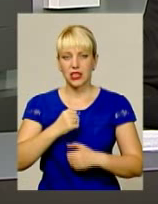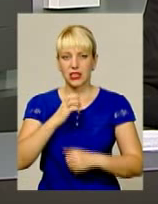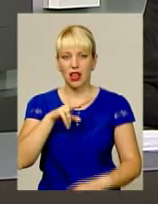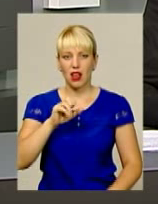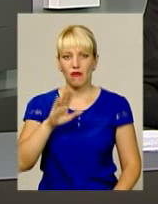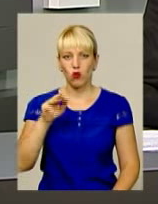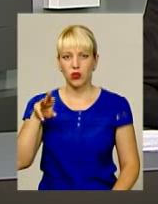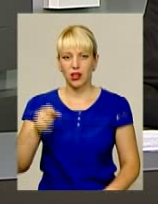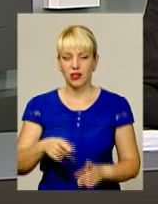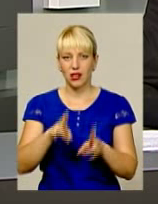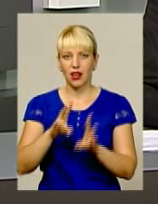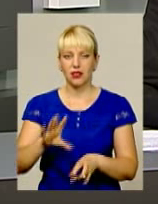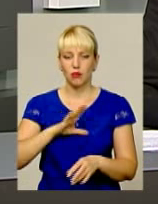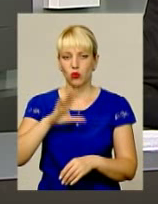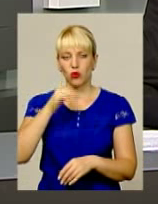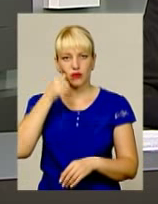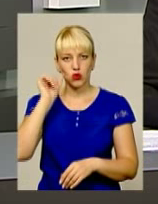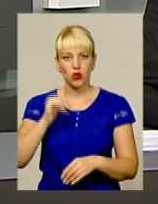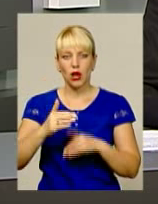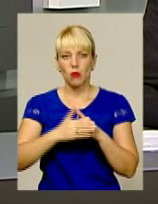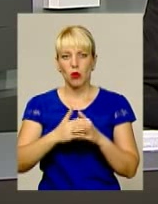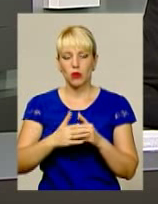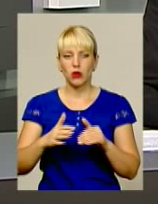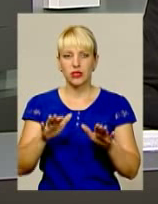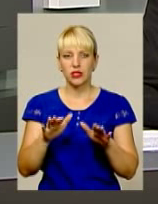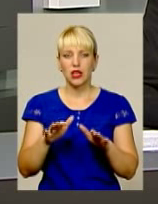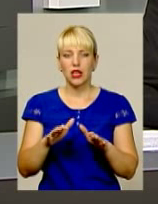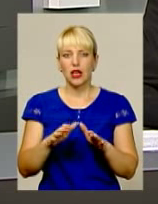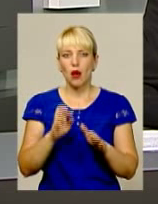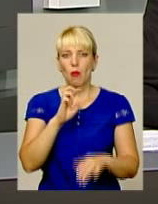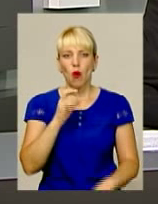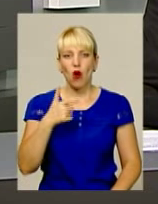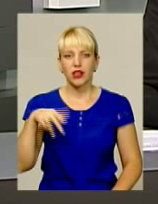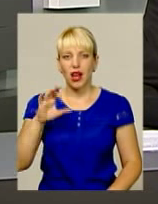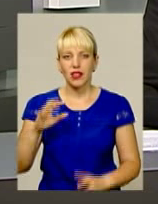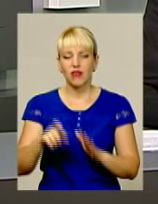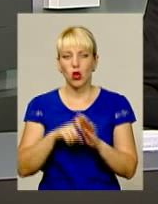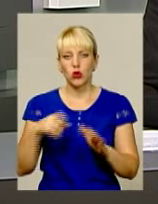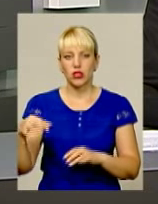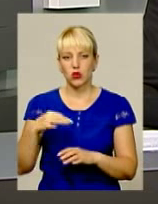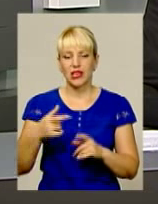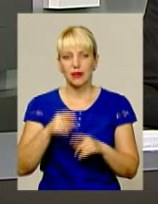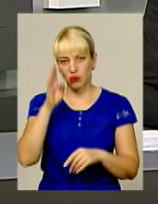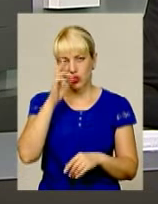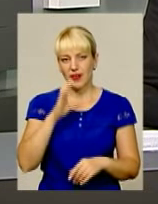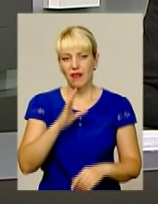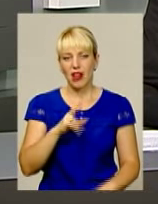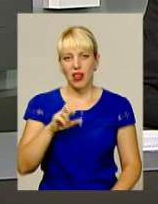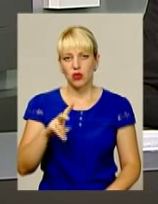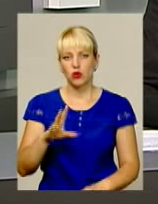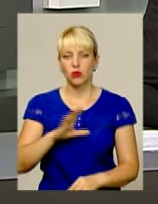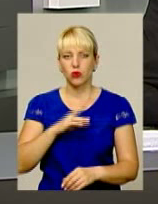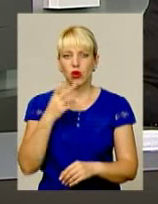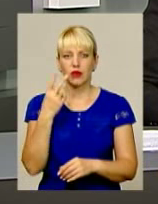Трагедія сталася вчора. Поблизу населеного пункту Богданівка Донецької області сержанту Роману Власюку було всього 22